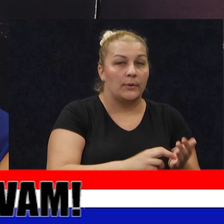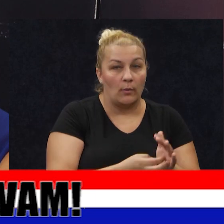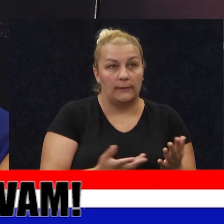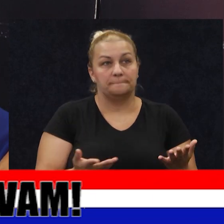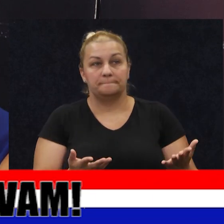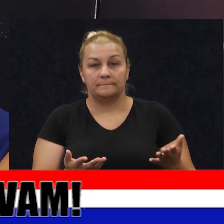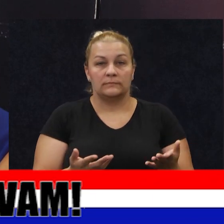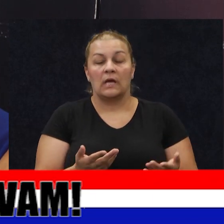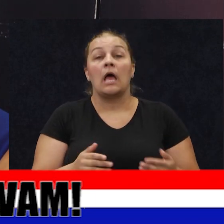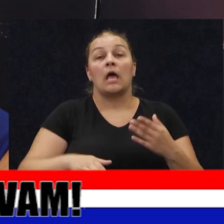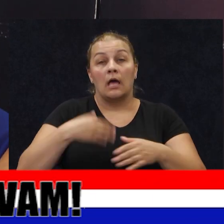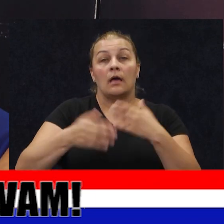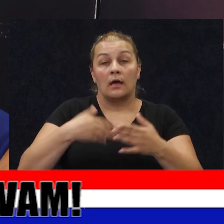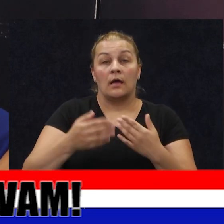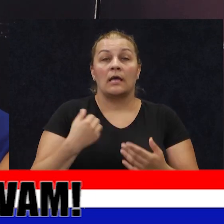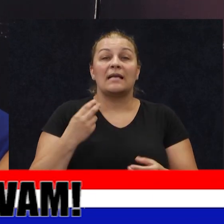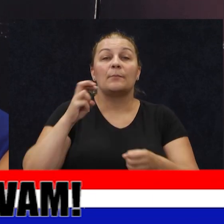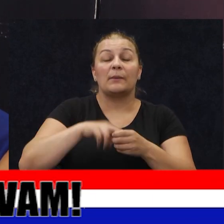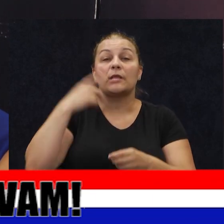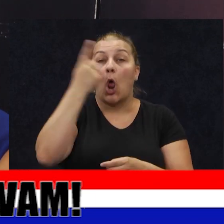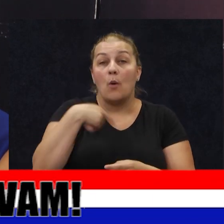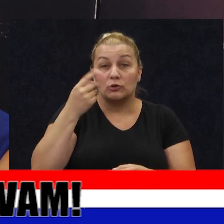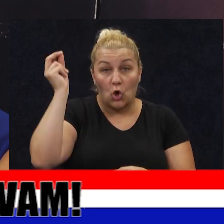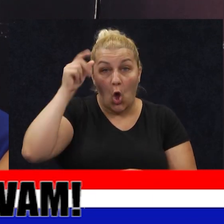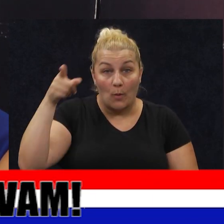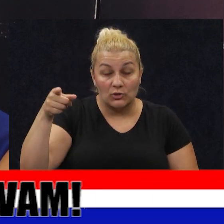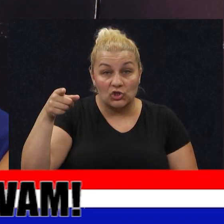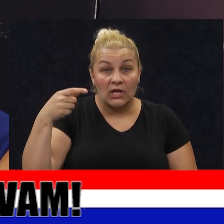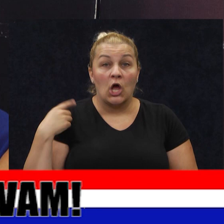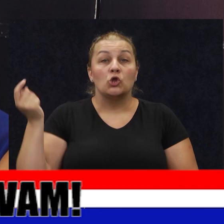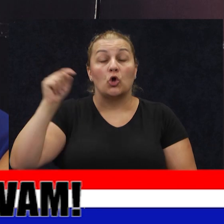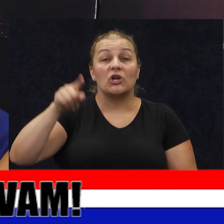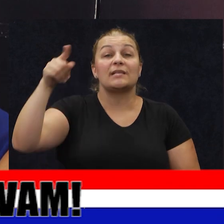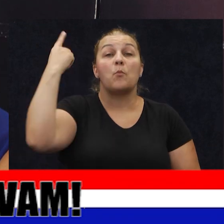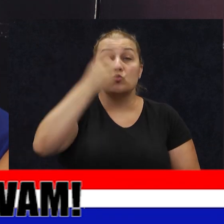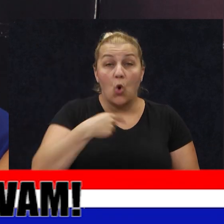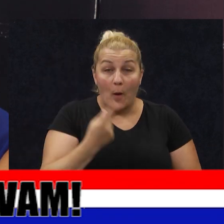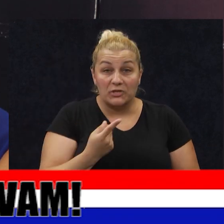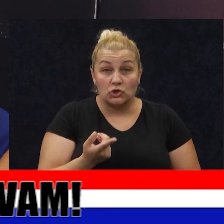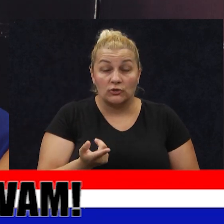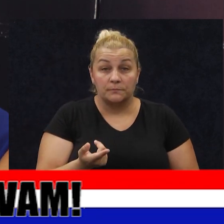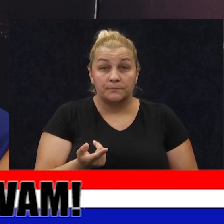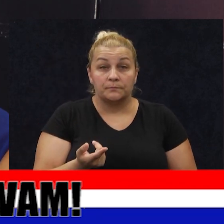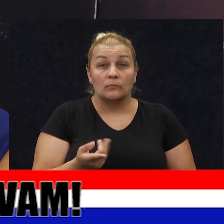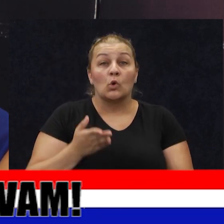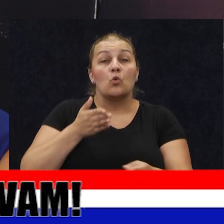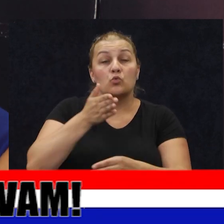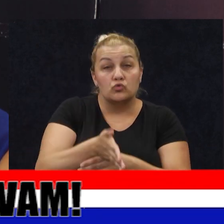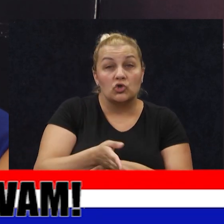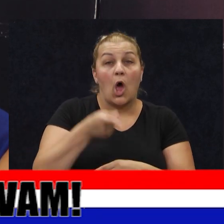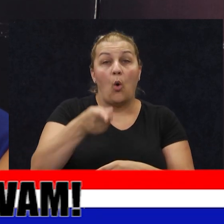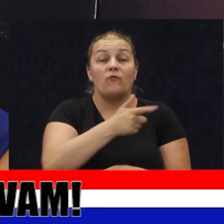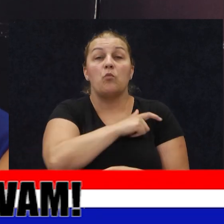jednostavno sa jednoga dana, pošto sam pripadala u Miškoj općini, došla u Miš, ušla u tu